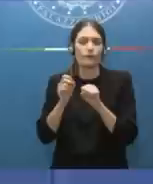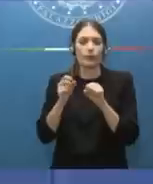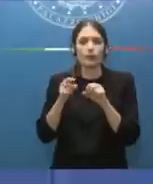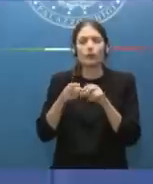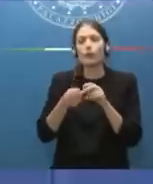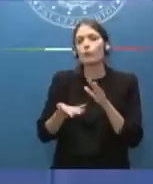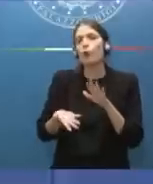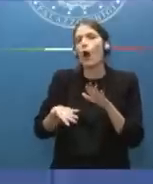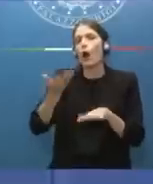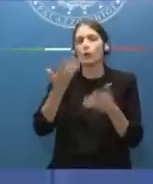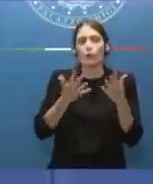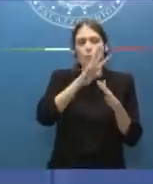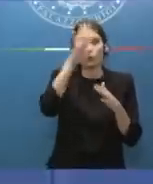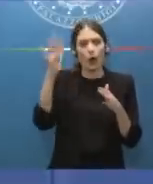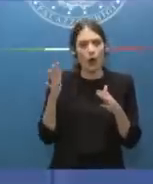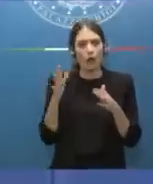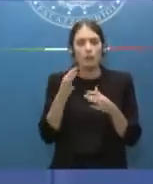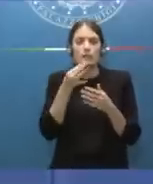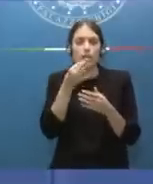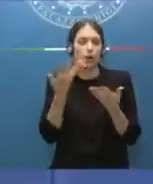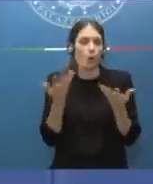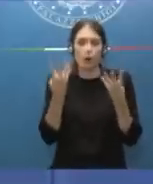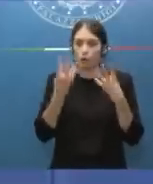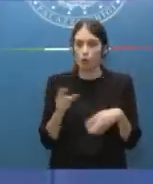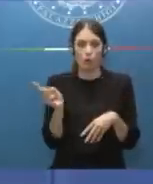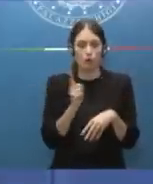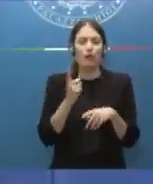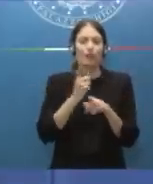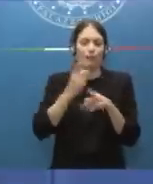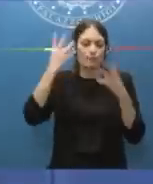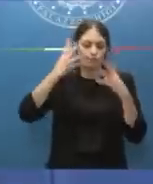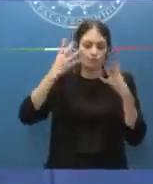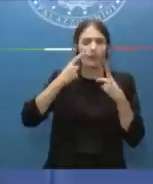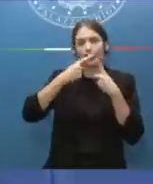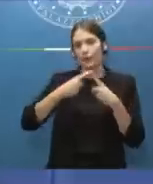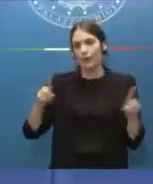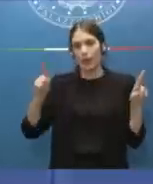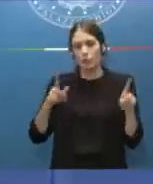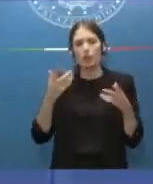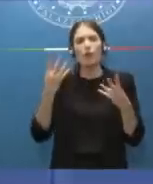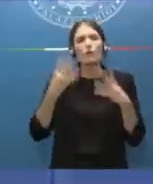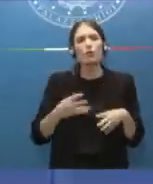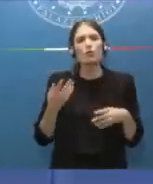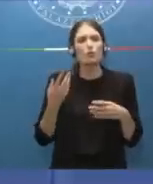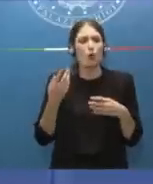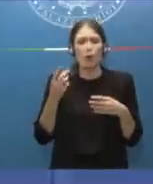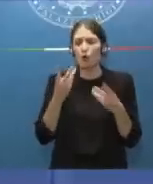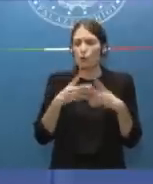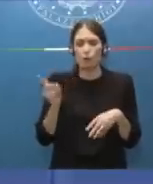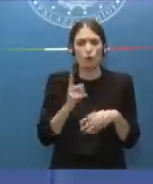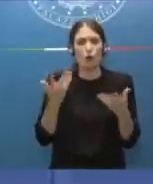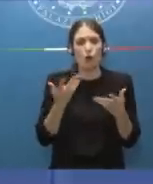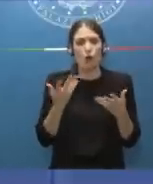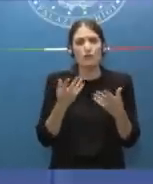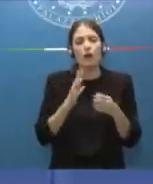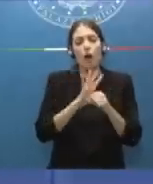e quindi bisogna ragionare in maniera diversa. Che cosa secondo me non ha funzionato? Non ha funzionato che a un certo punto il Covid è diventato